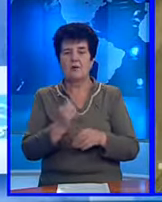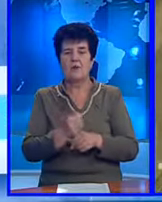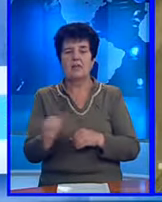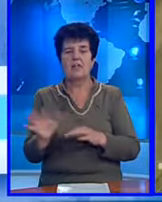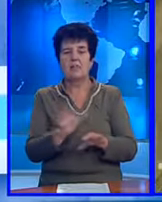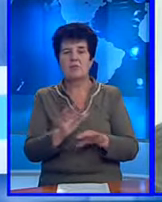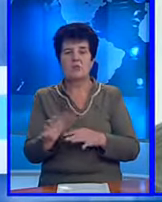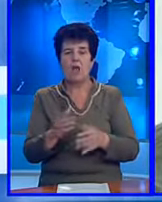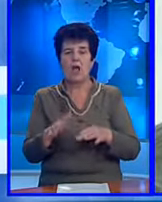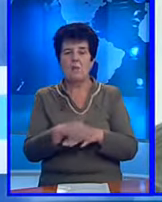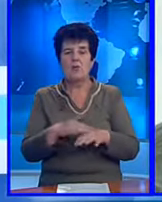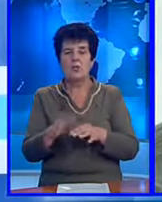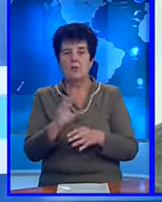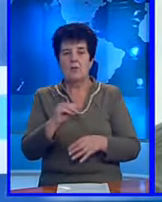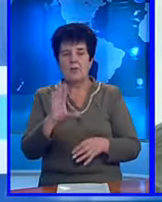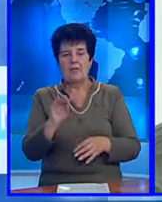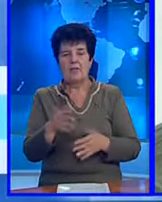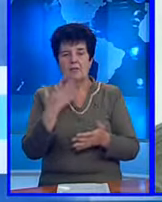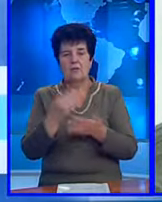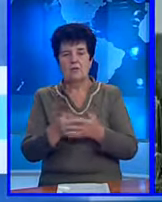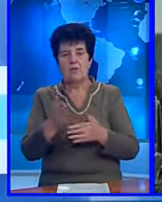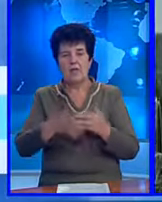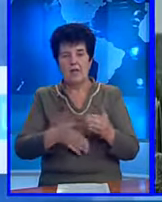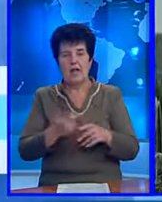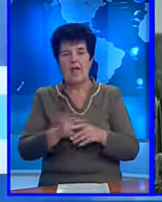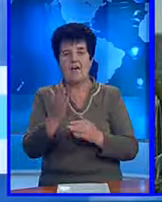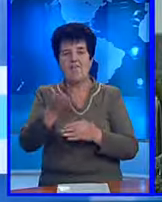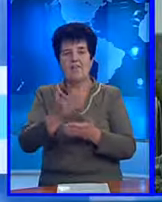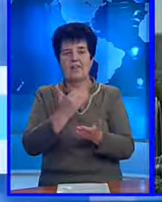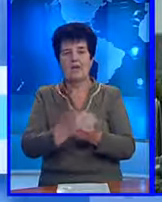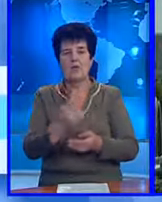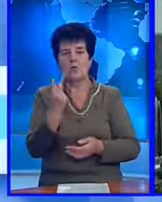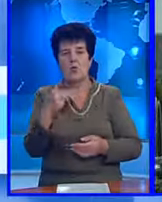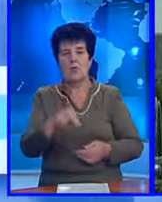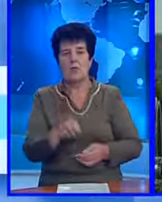Populară după expirarea mandatului său de președinte la finalul anului 2014.